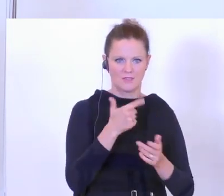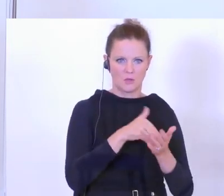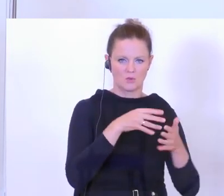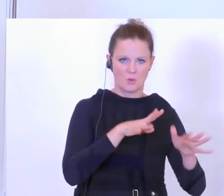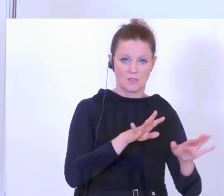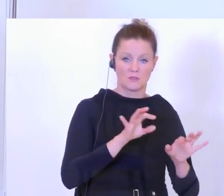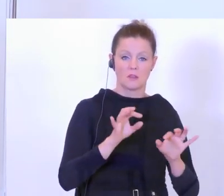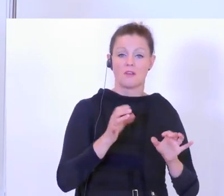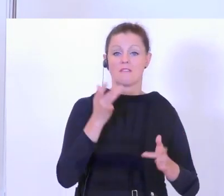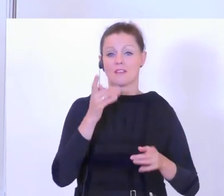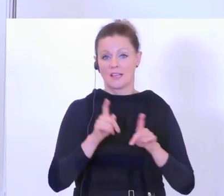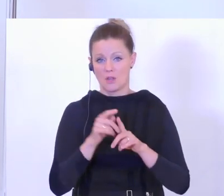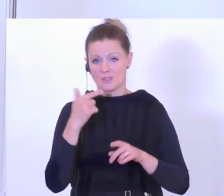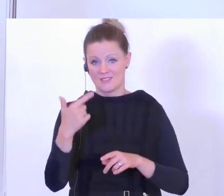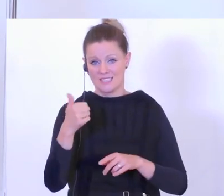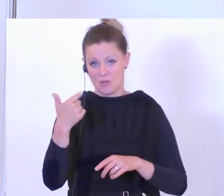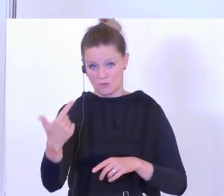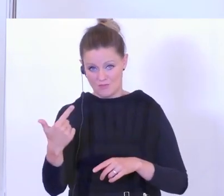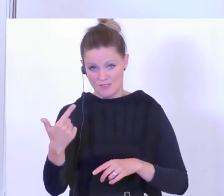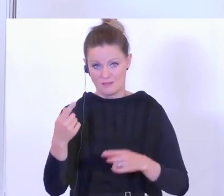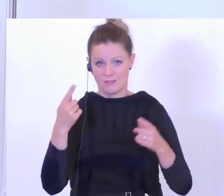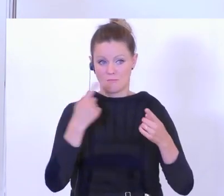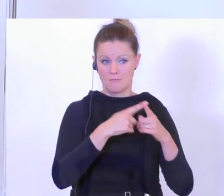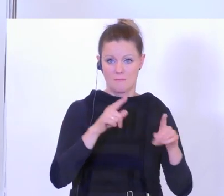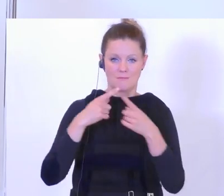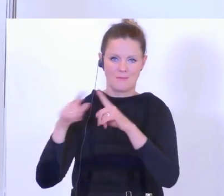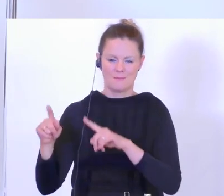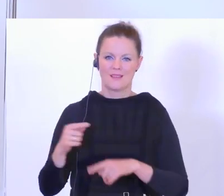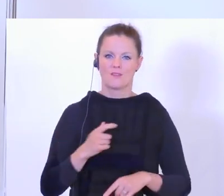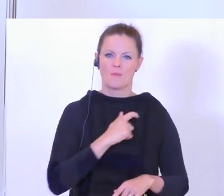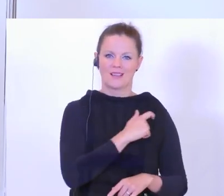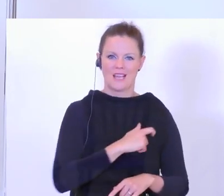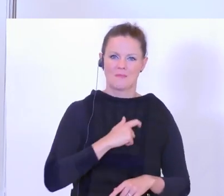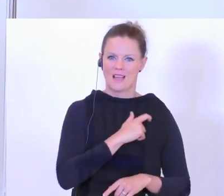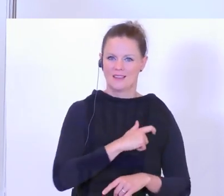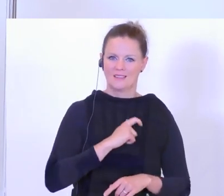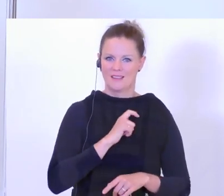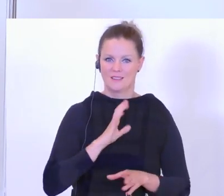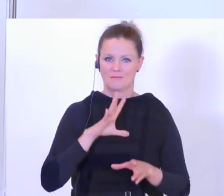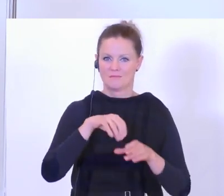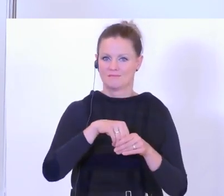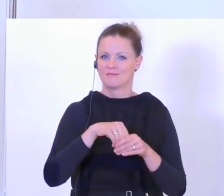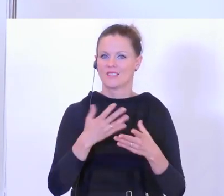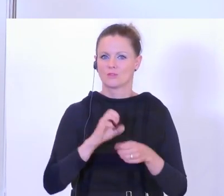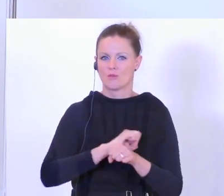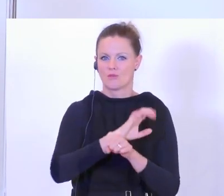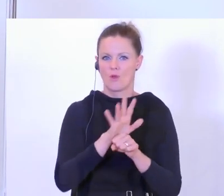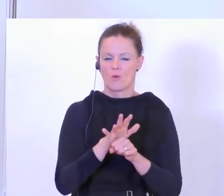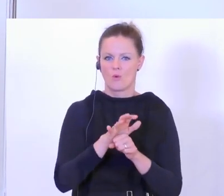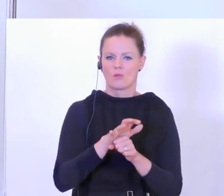war oder dann vielleicht auch wieder 2021, weil auch die Kriminalität geprägt war durch das Coronavirus, durch die